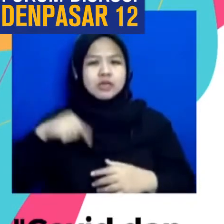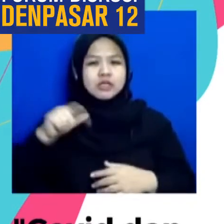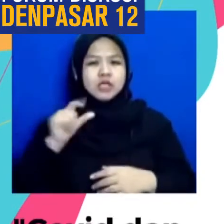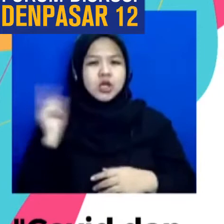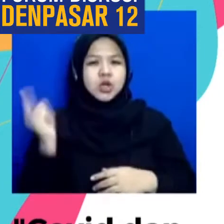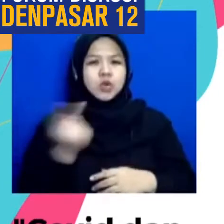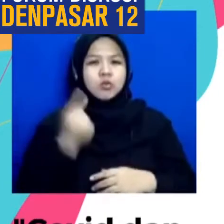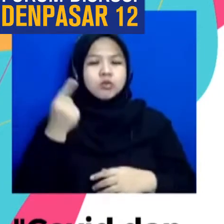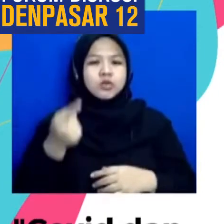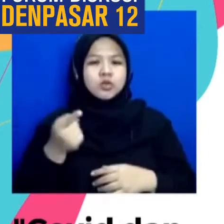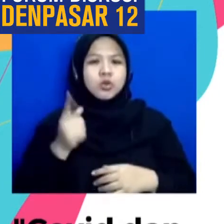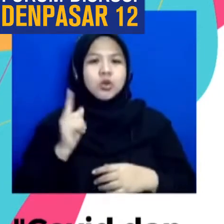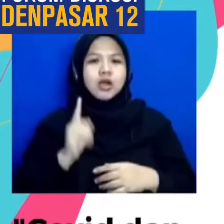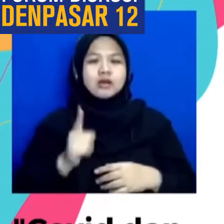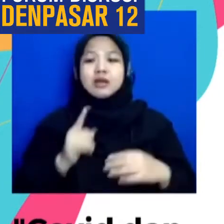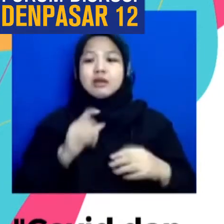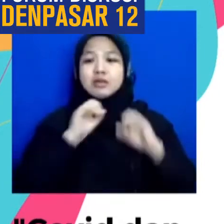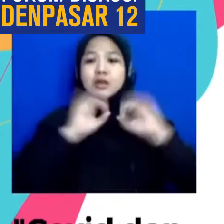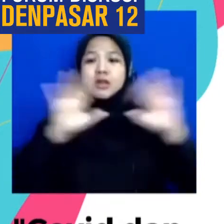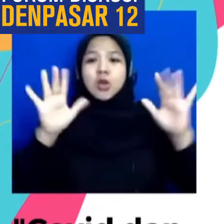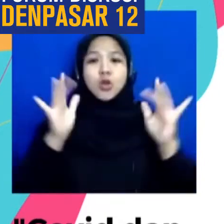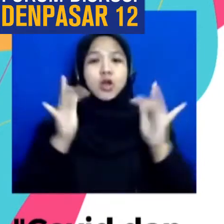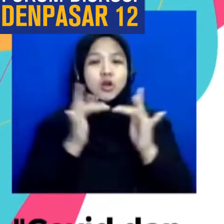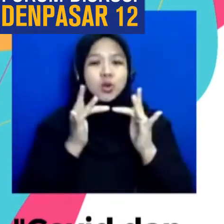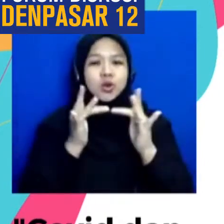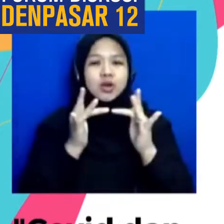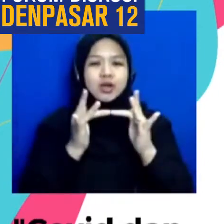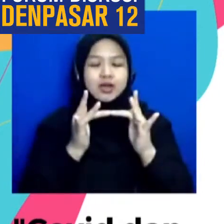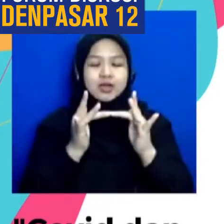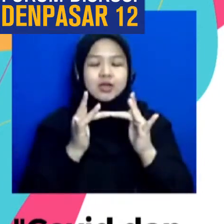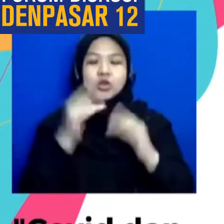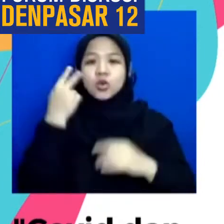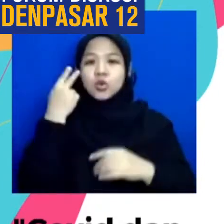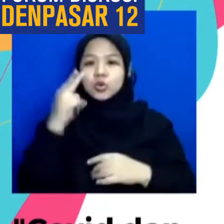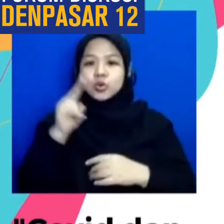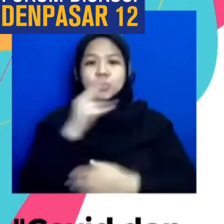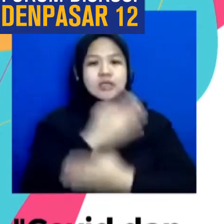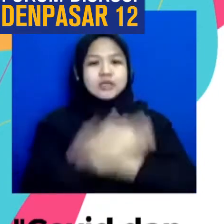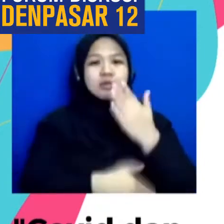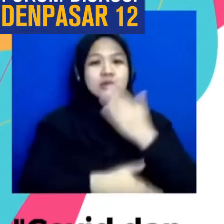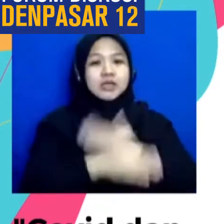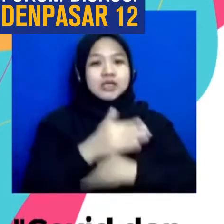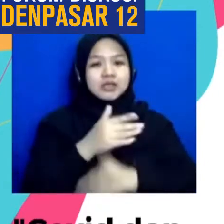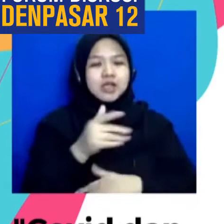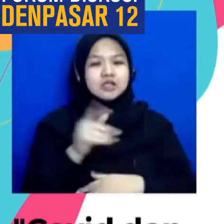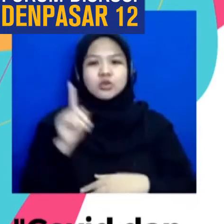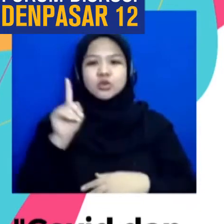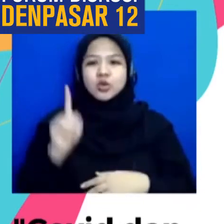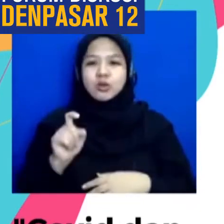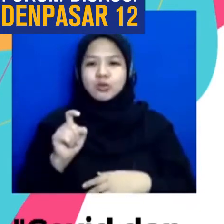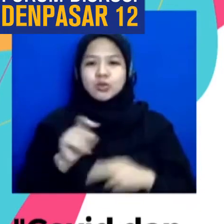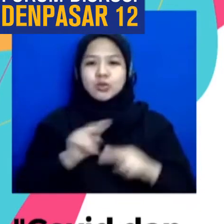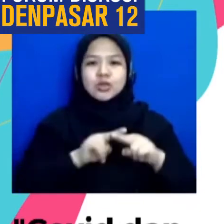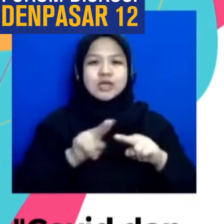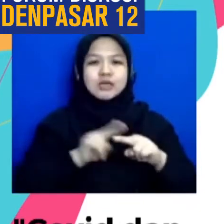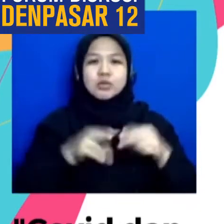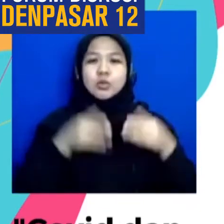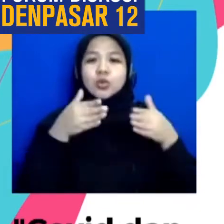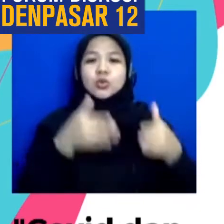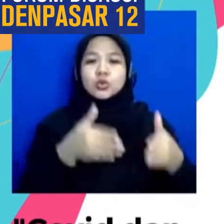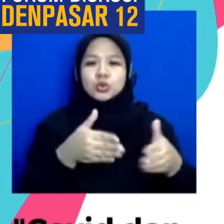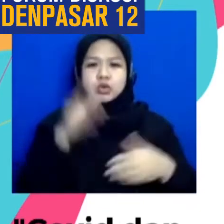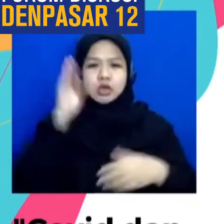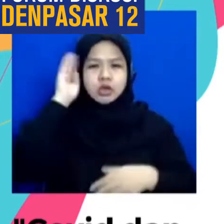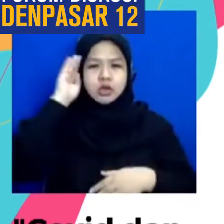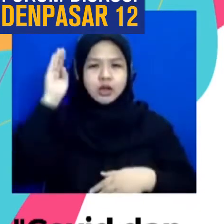online Nah Bagi penyandang disabilitas Tentunya perlu Tretmen khusus Tidak mungkin langsung Kepada Yang